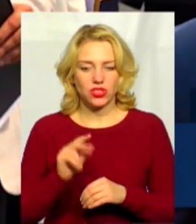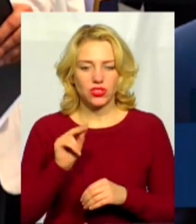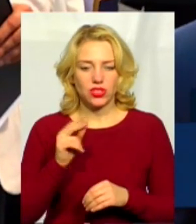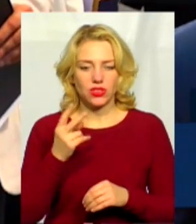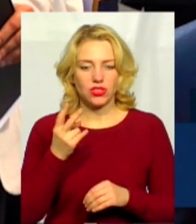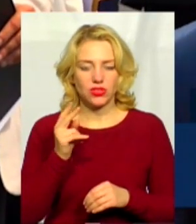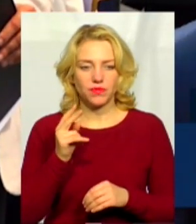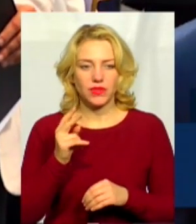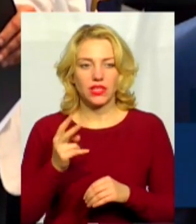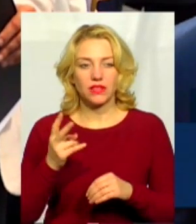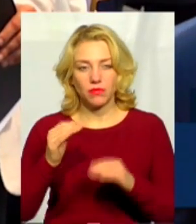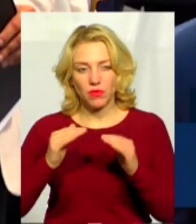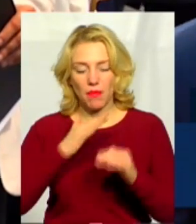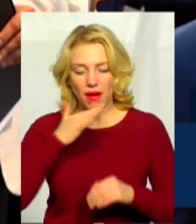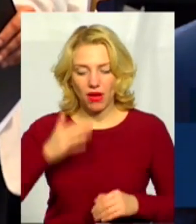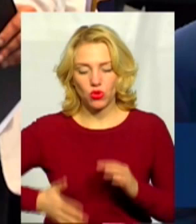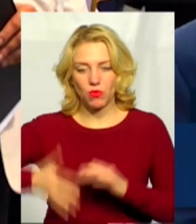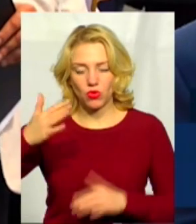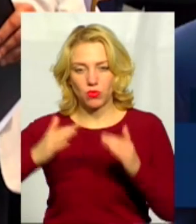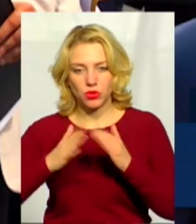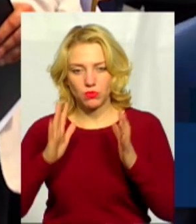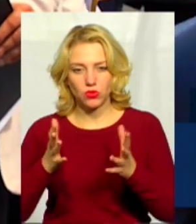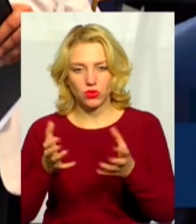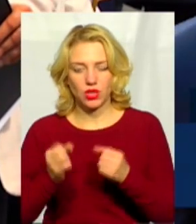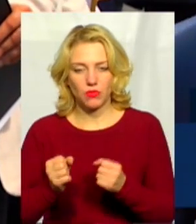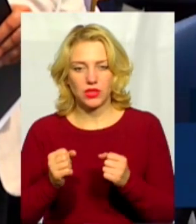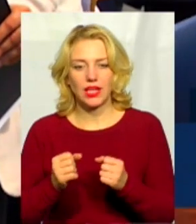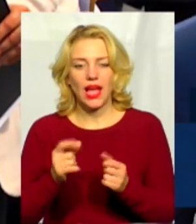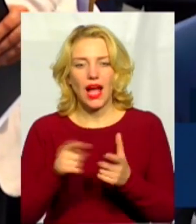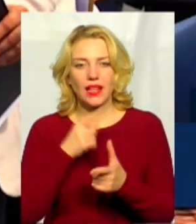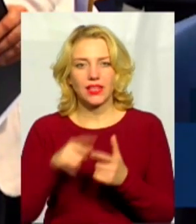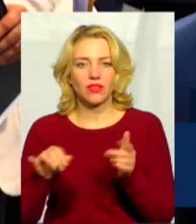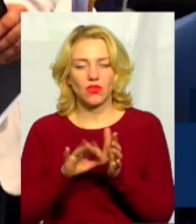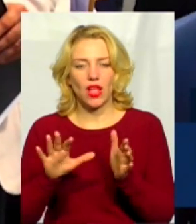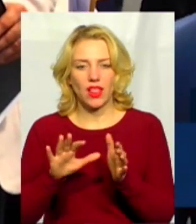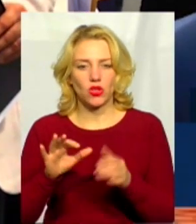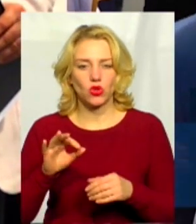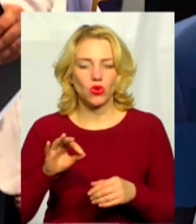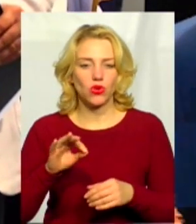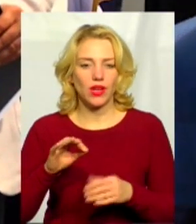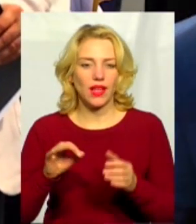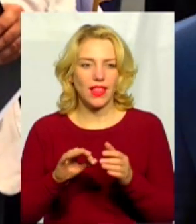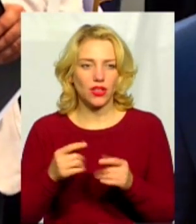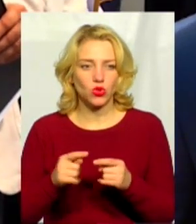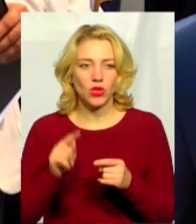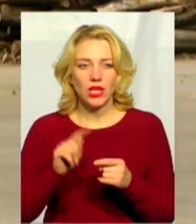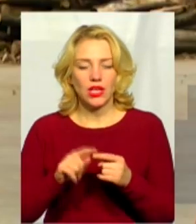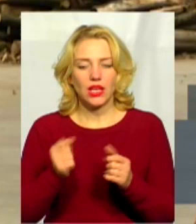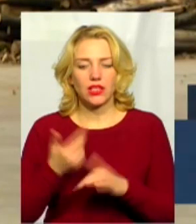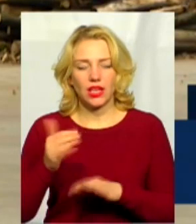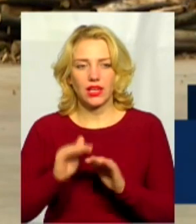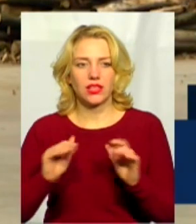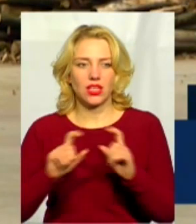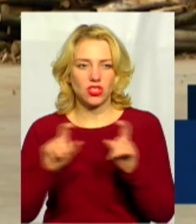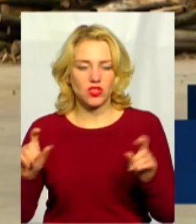будуть отримувати тепло саме з альтернативних джерел енергії від цієї станції. Кілька дитячих садків, кілька шкіл. У